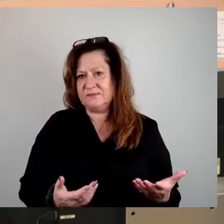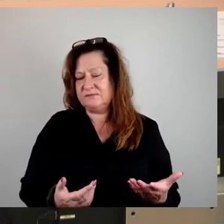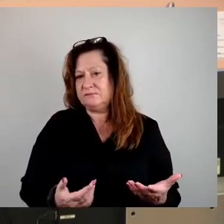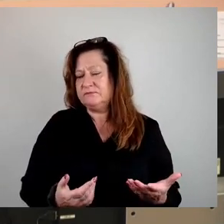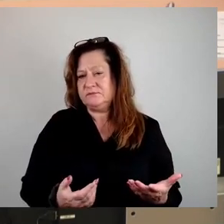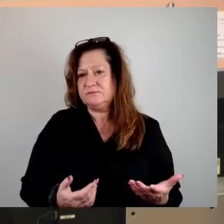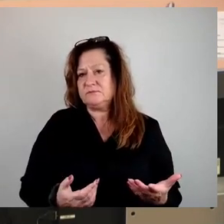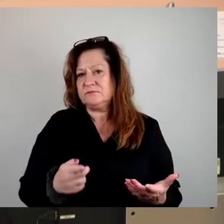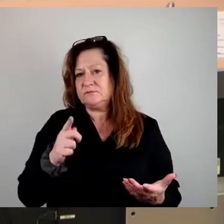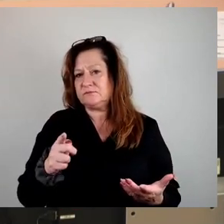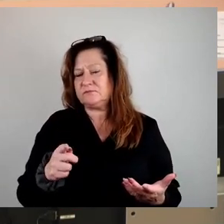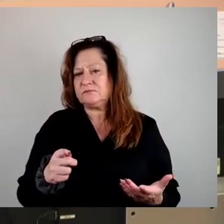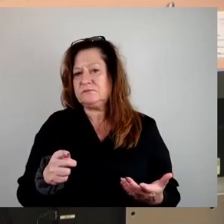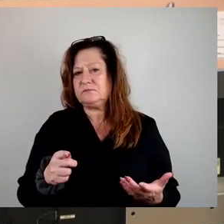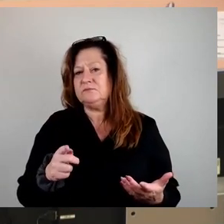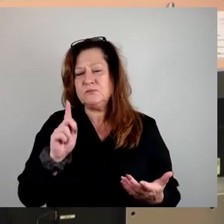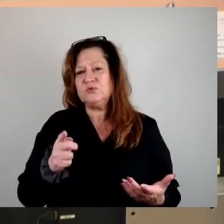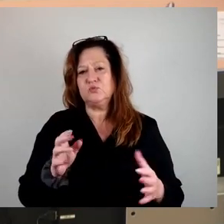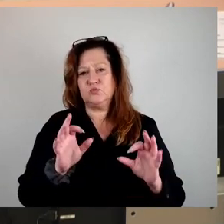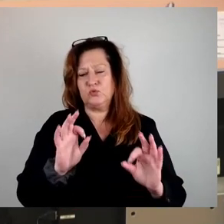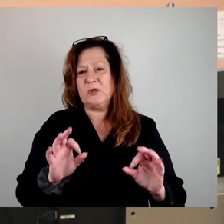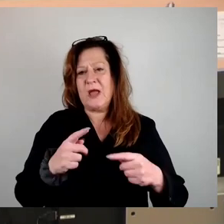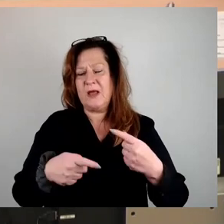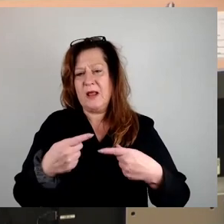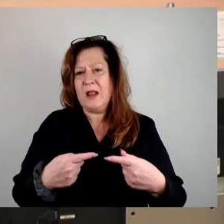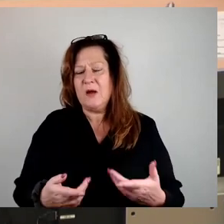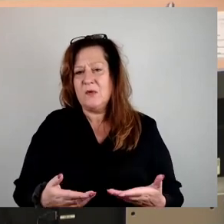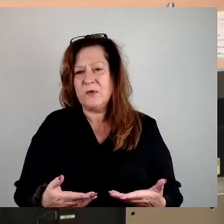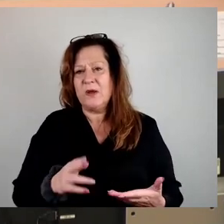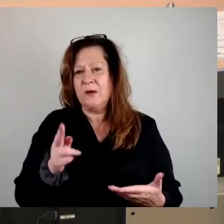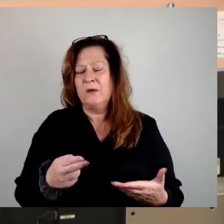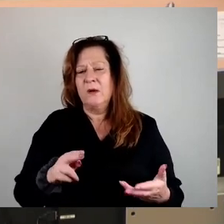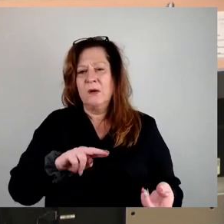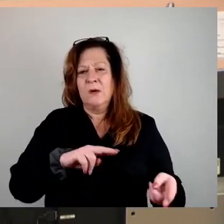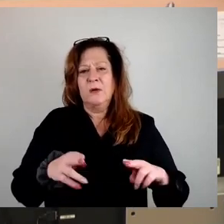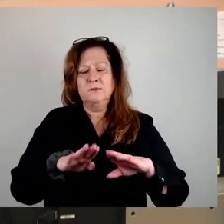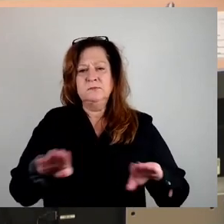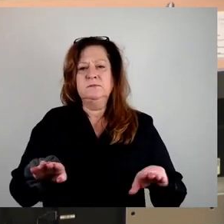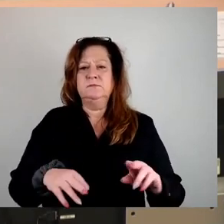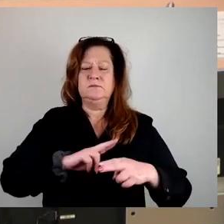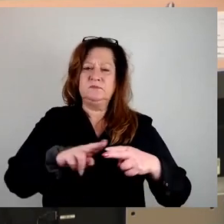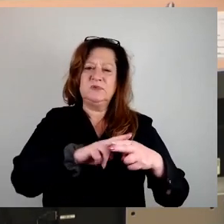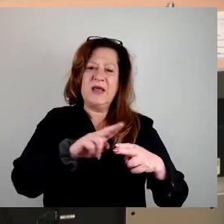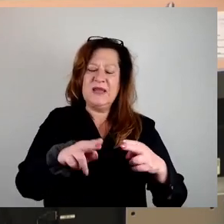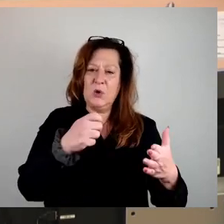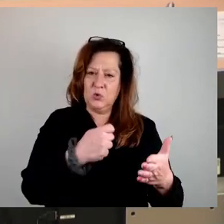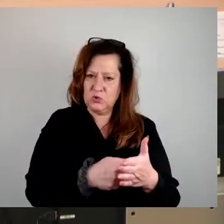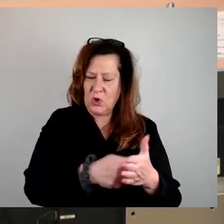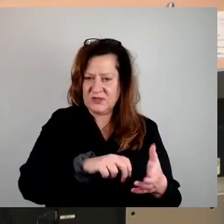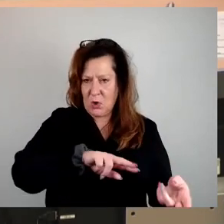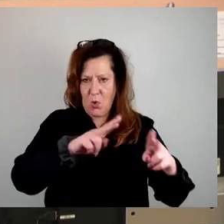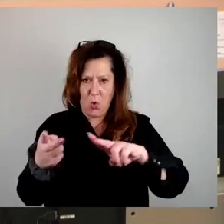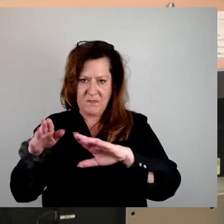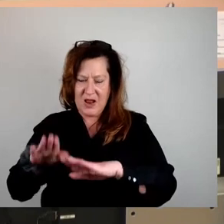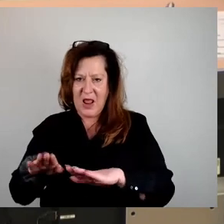verträglich vorgenommen werden können und eben auch die Umlage von Sanierungskosten so passiert, dass es die Bestandsmieterinnen,